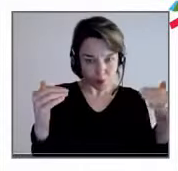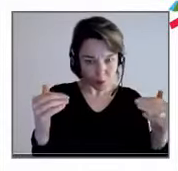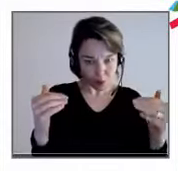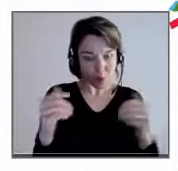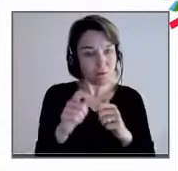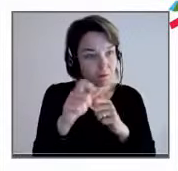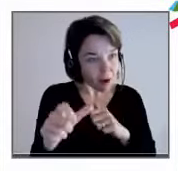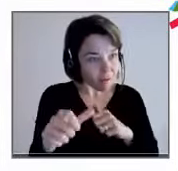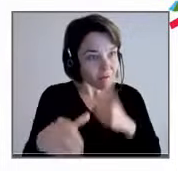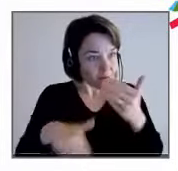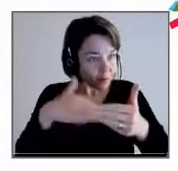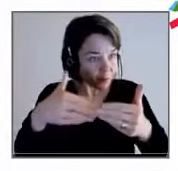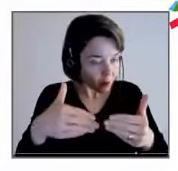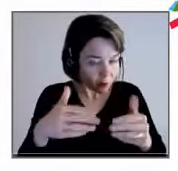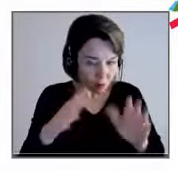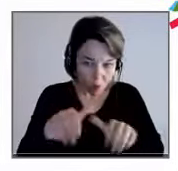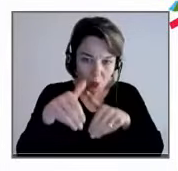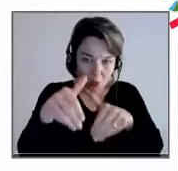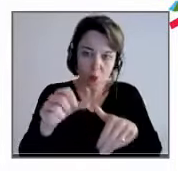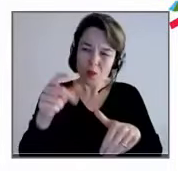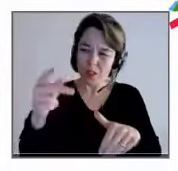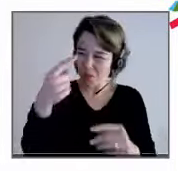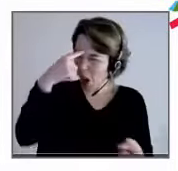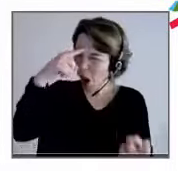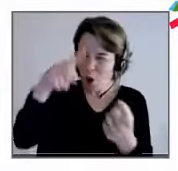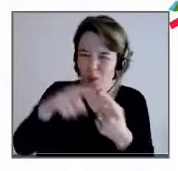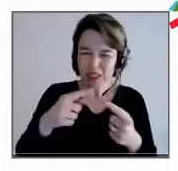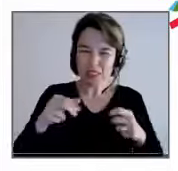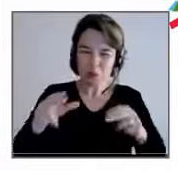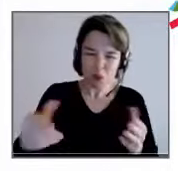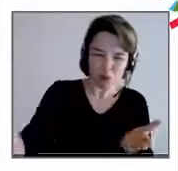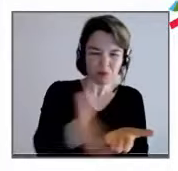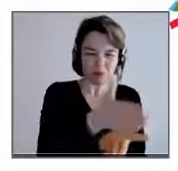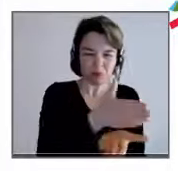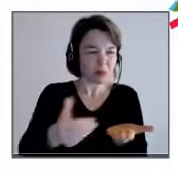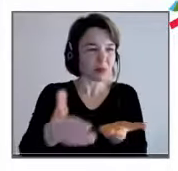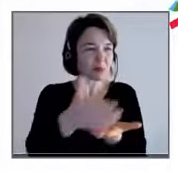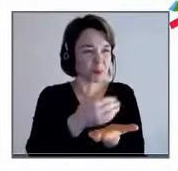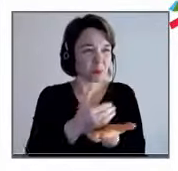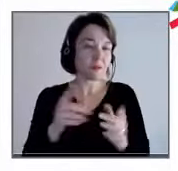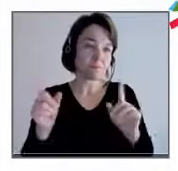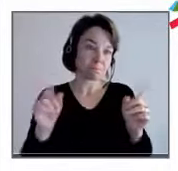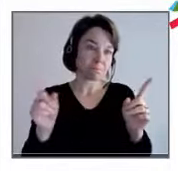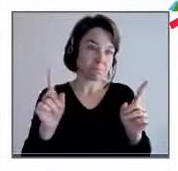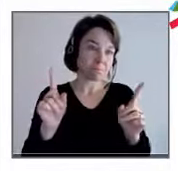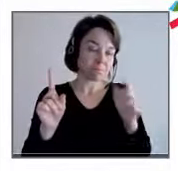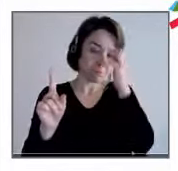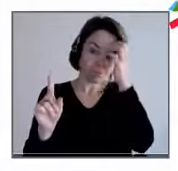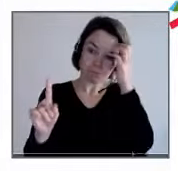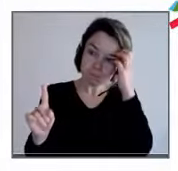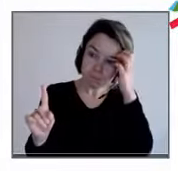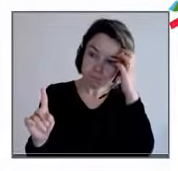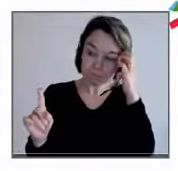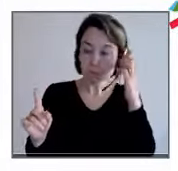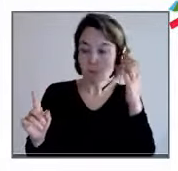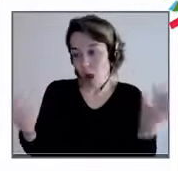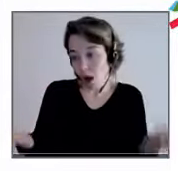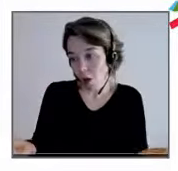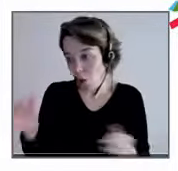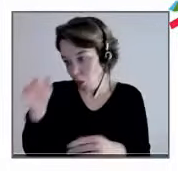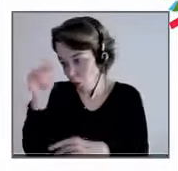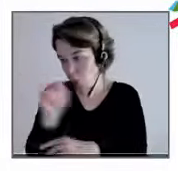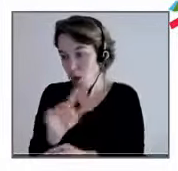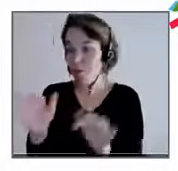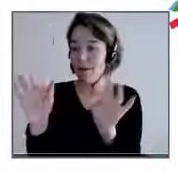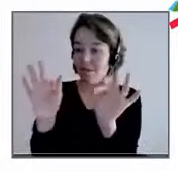répondre à cette question d'utiliser la fraternité comme levier pour l'entreprise que si l